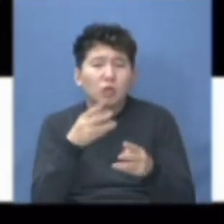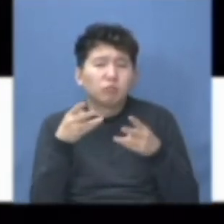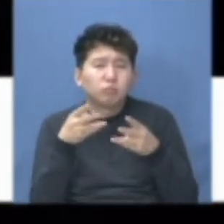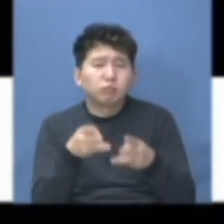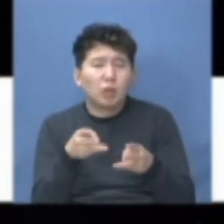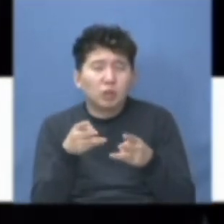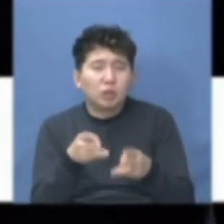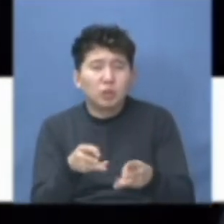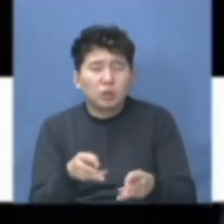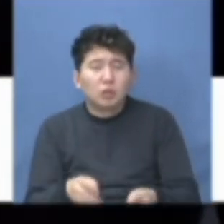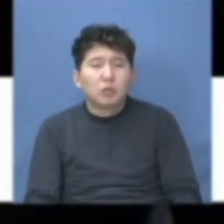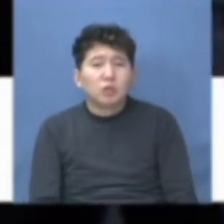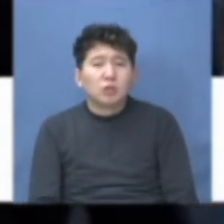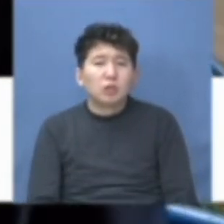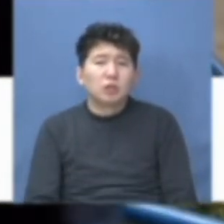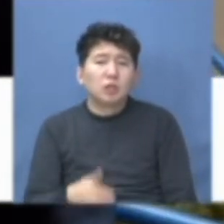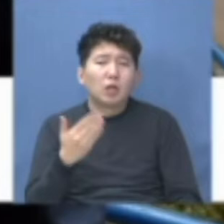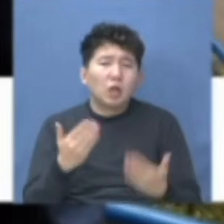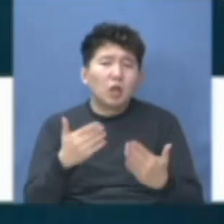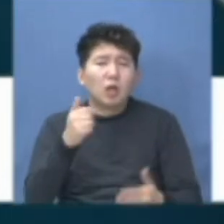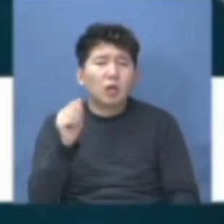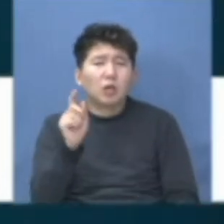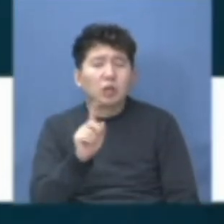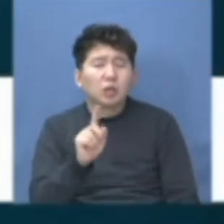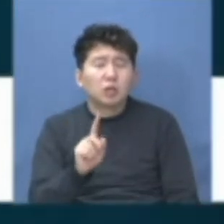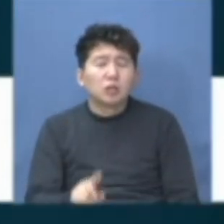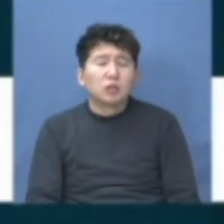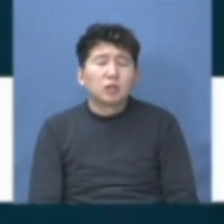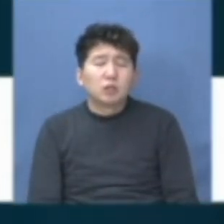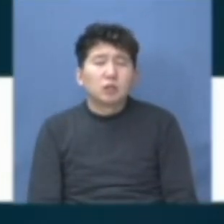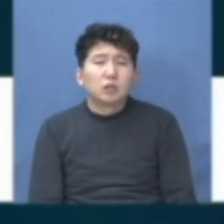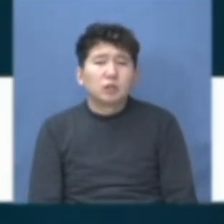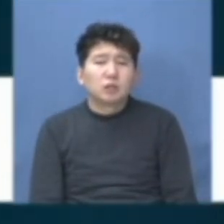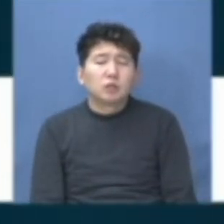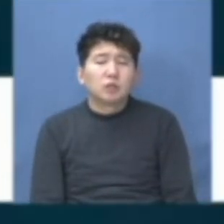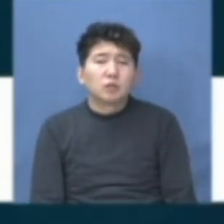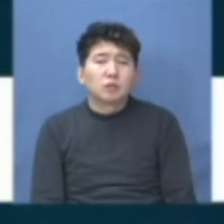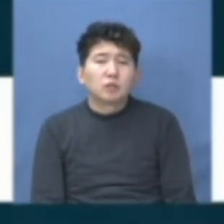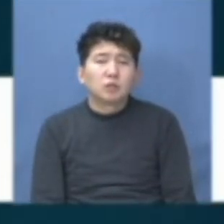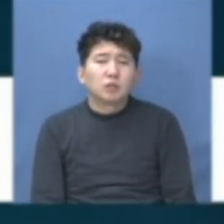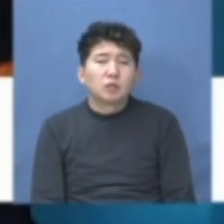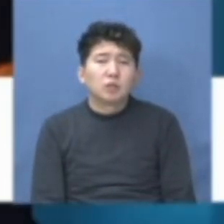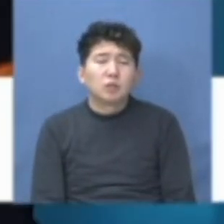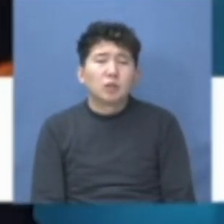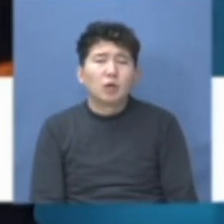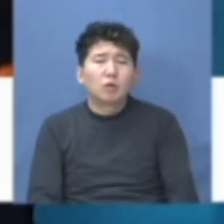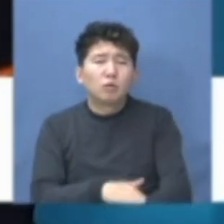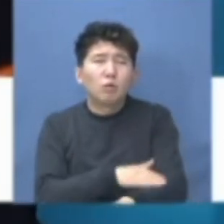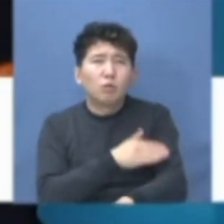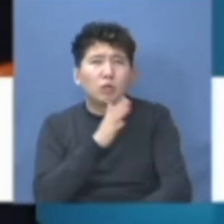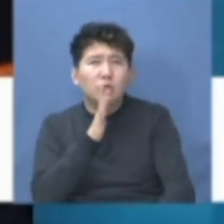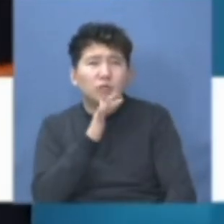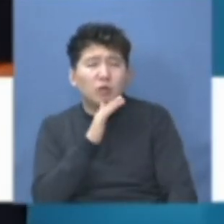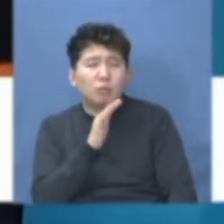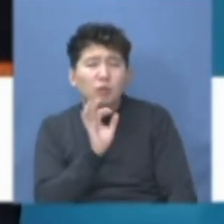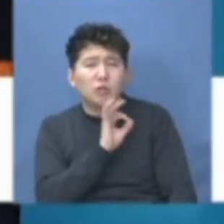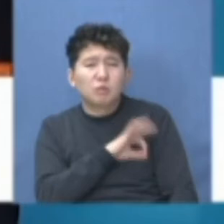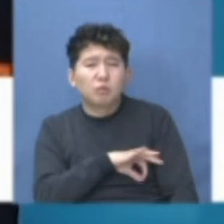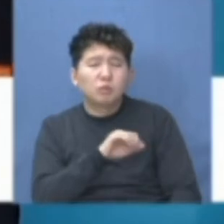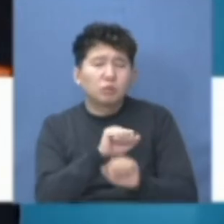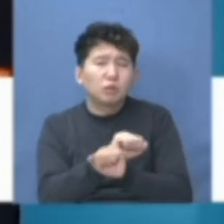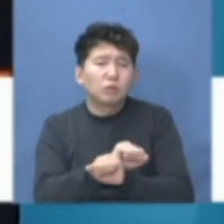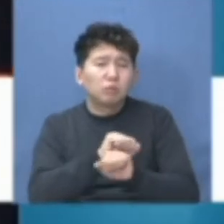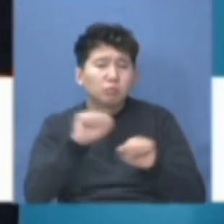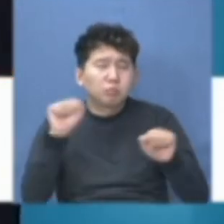үйлерді өрттүрдің жүйлегенін айтады. Сондаяқ мұндай күндері тұрғындар пештерді ұзау ақыт пайдалану салдарынан оның жарылып түптен өртке